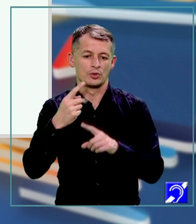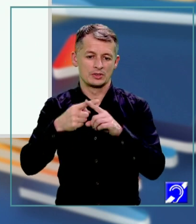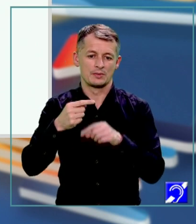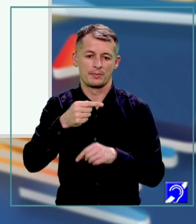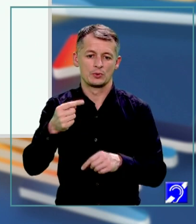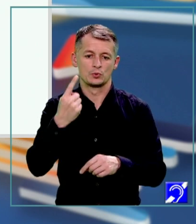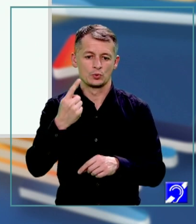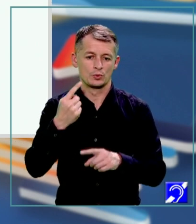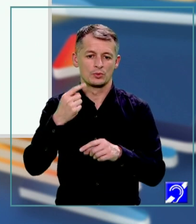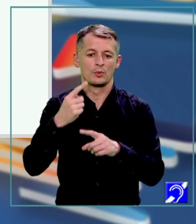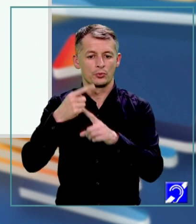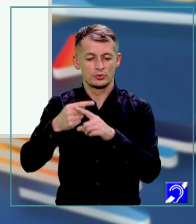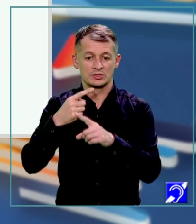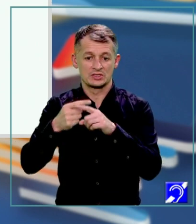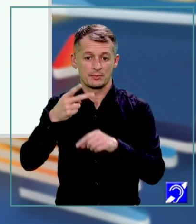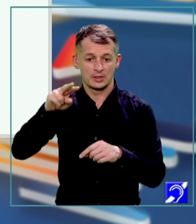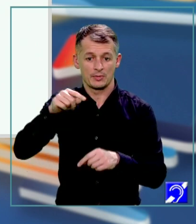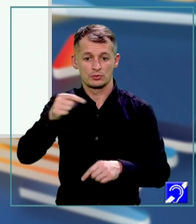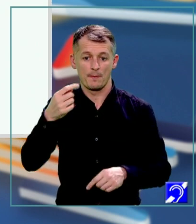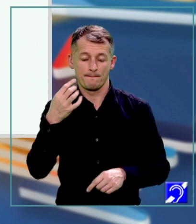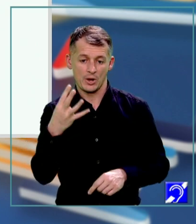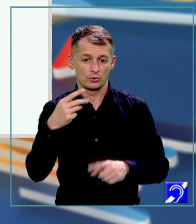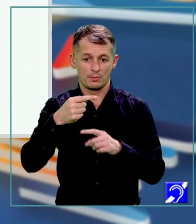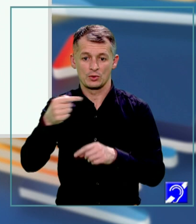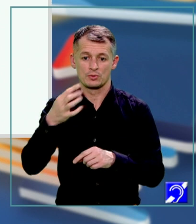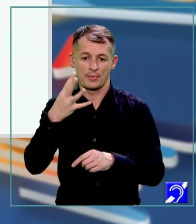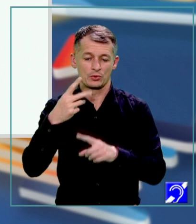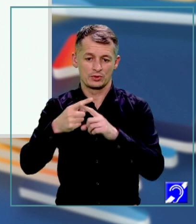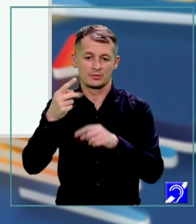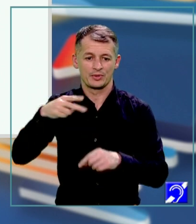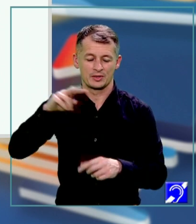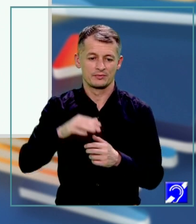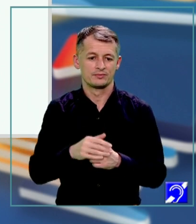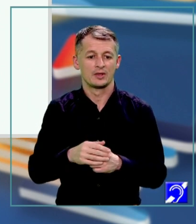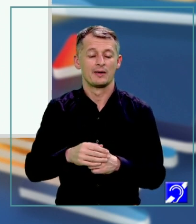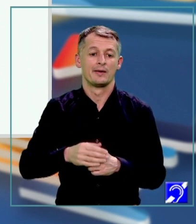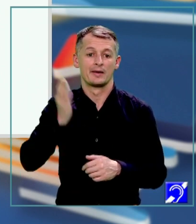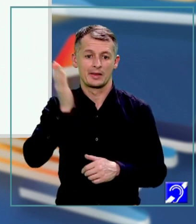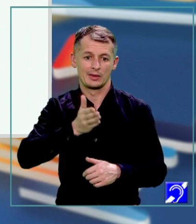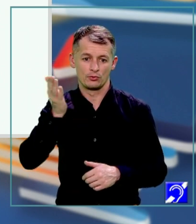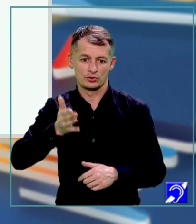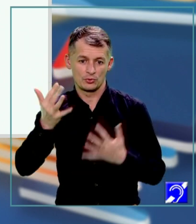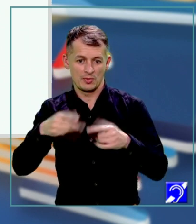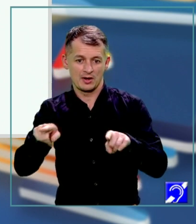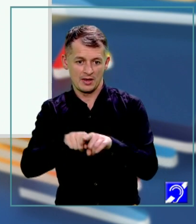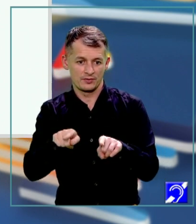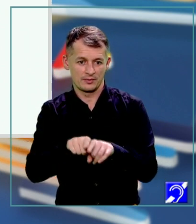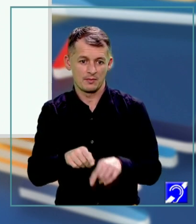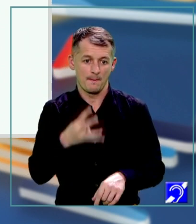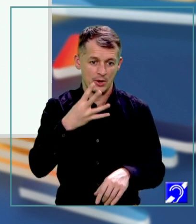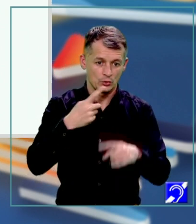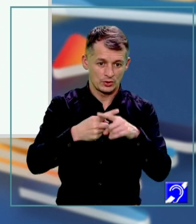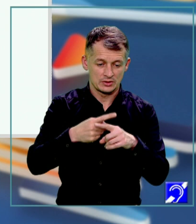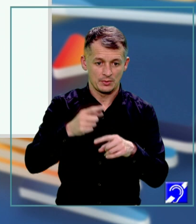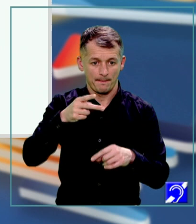continuare x pătrat minus 4 minus 4x pătrat. Reducem termenii asemenea, deci 4x pătrat